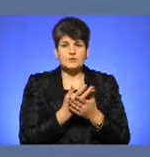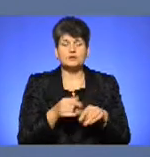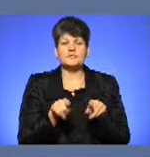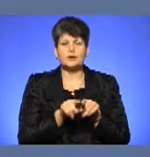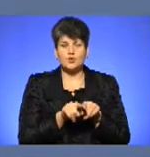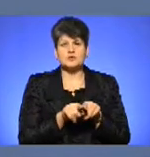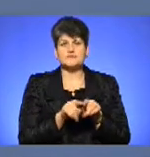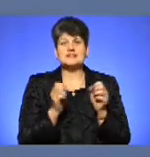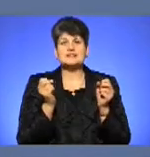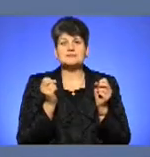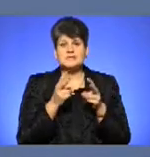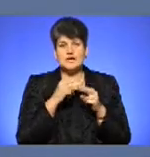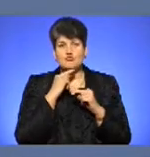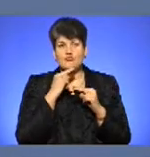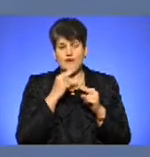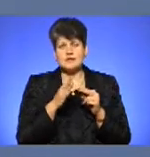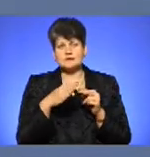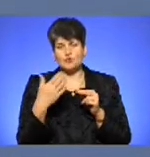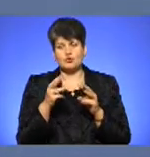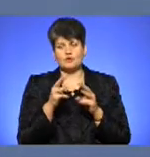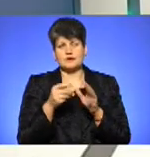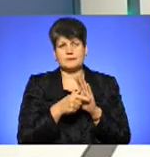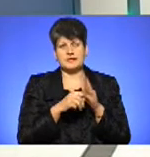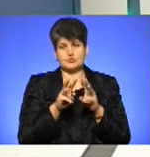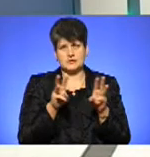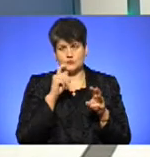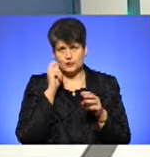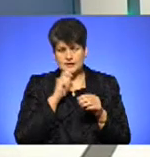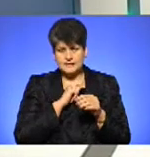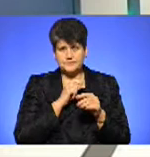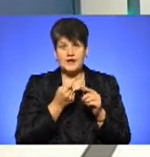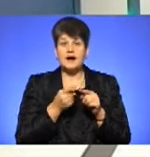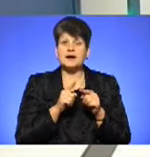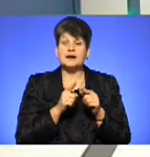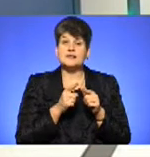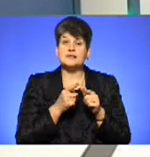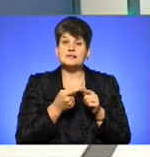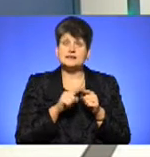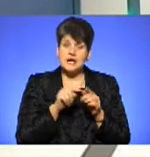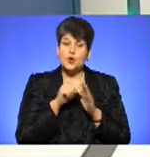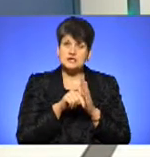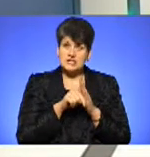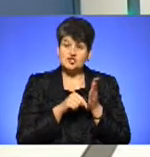спеціальної уваги з боку Кабінету Міністрів України. Але чи не означає така